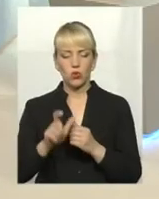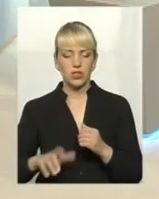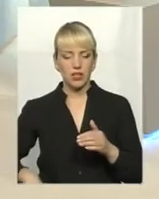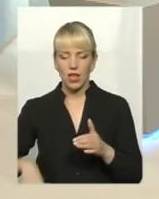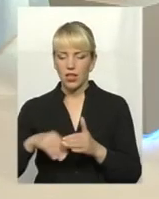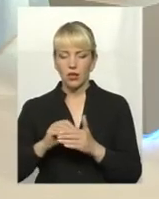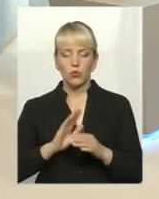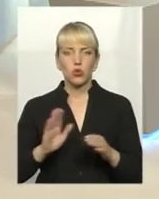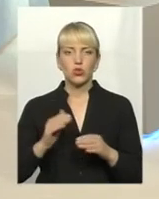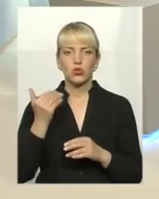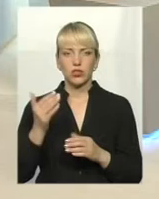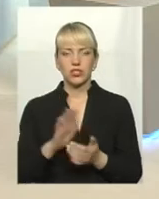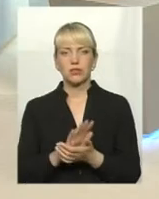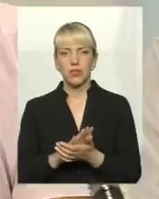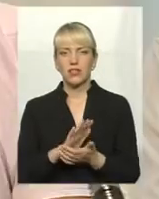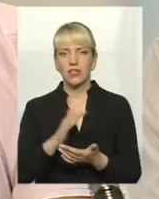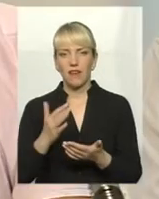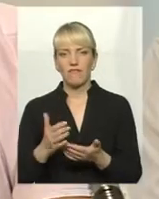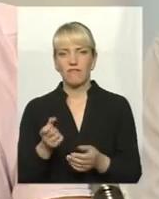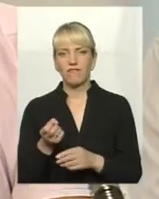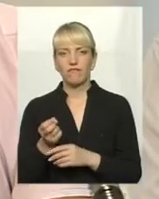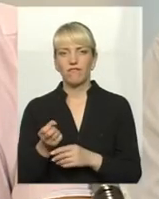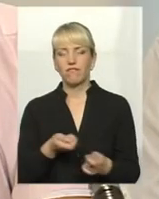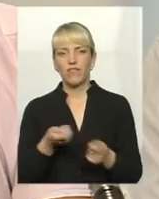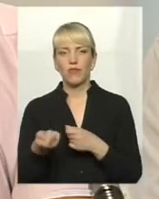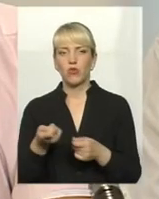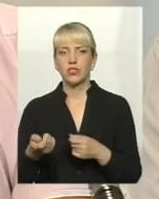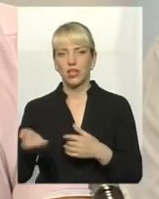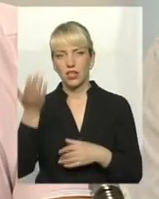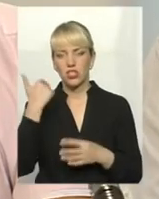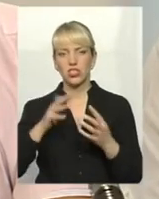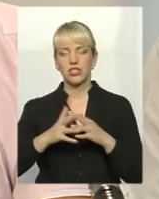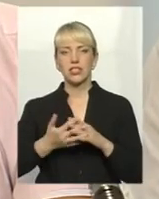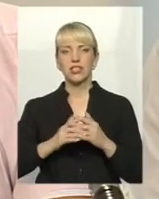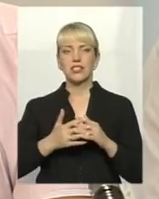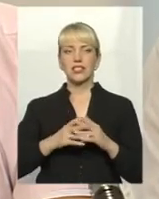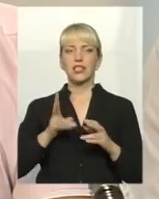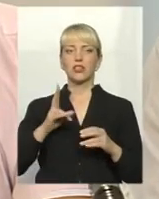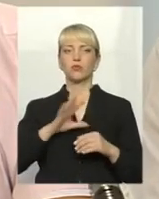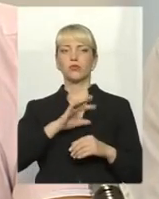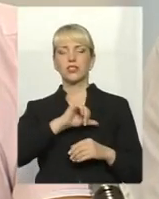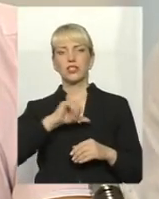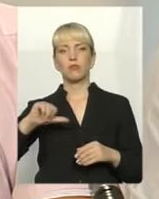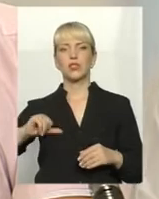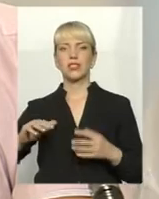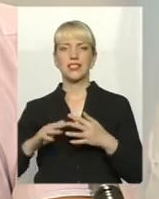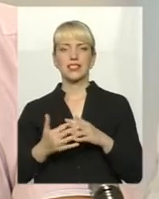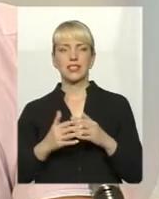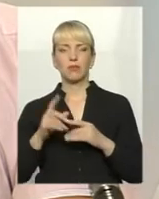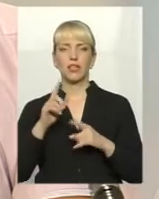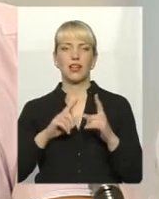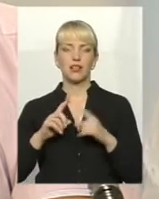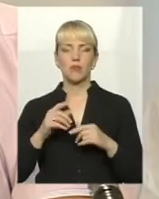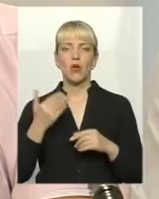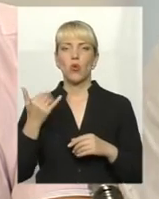її сміття вивозять. Я правильно зрозуміла? раніше села, які були самостійно з сільськими радами,